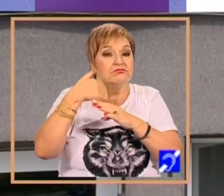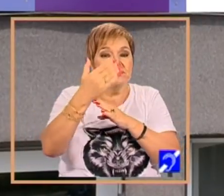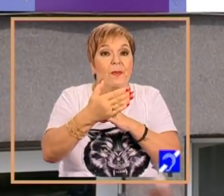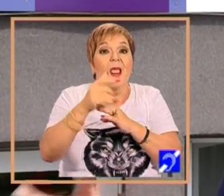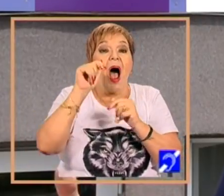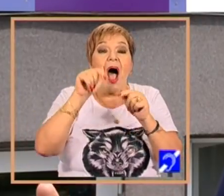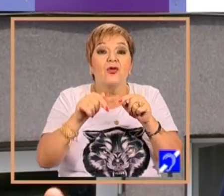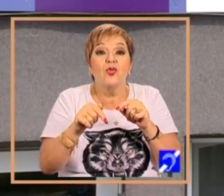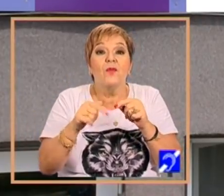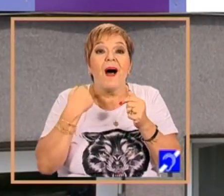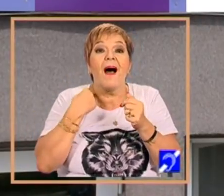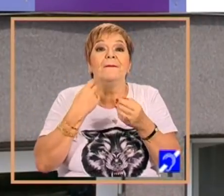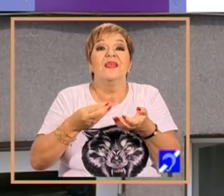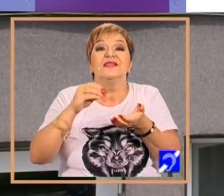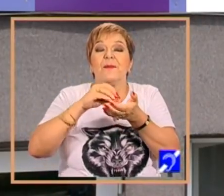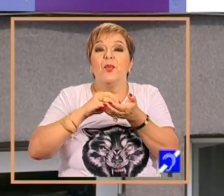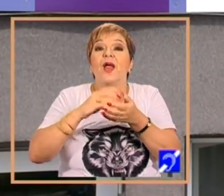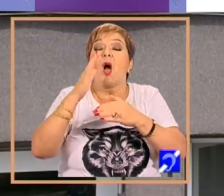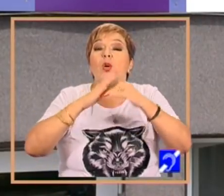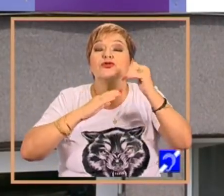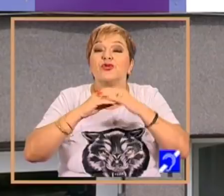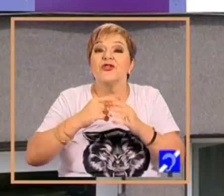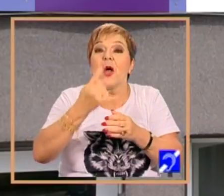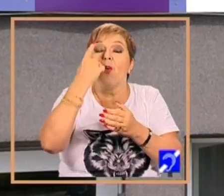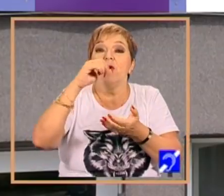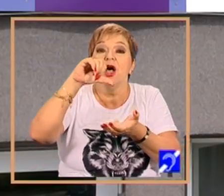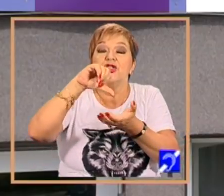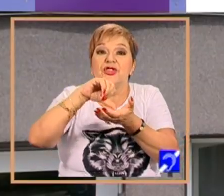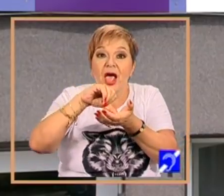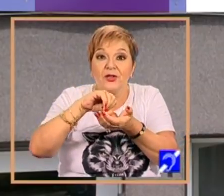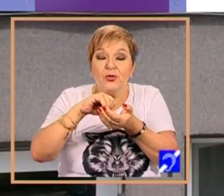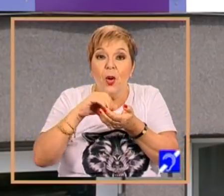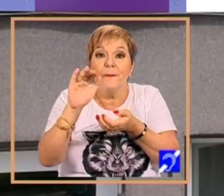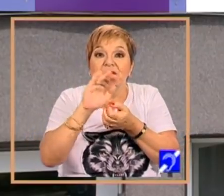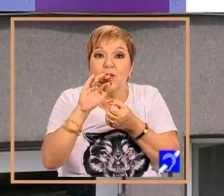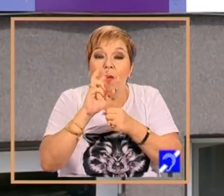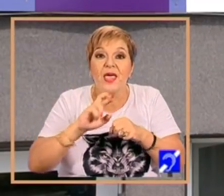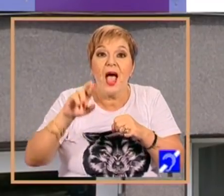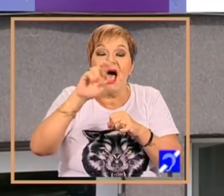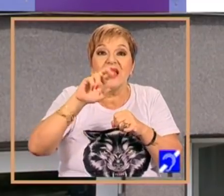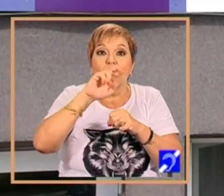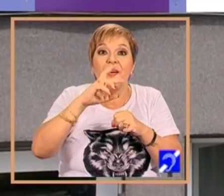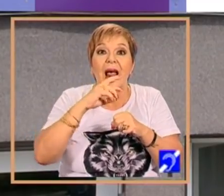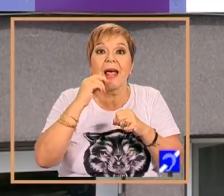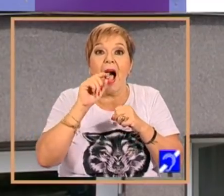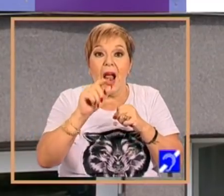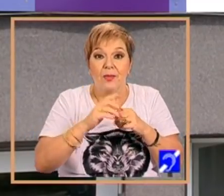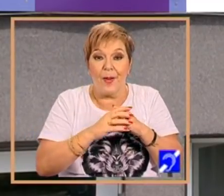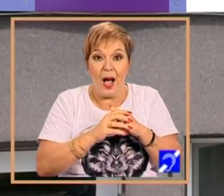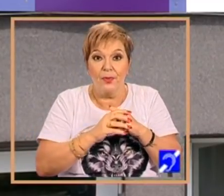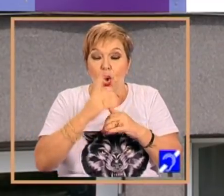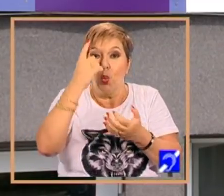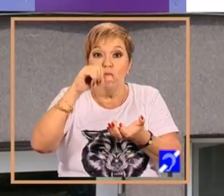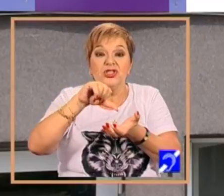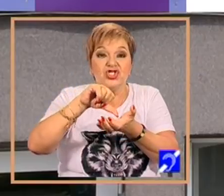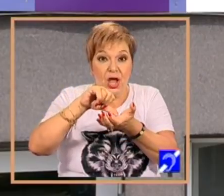toarnă placa peste parter, construim un centru pediatric de recuperare la Alba Iulia, un centru